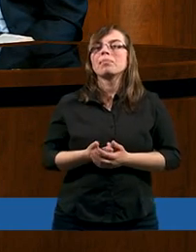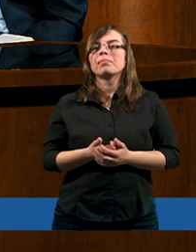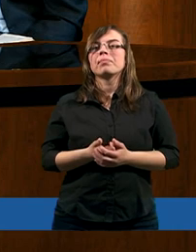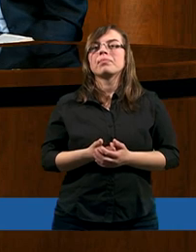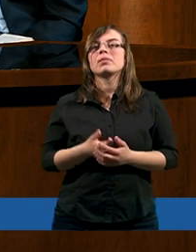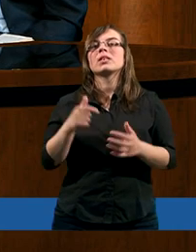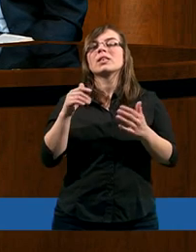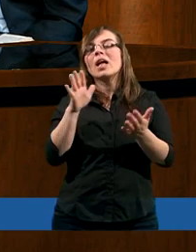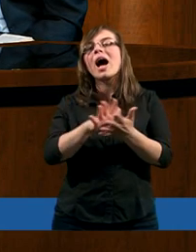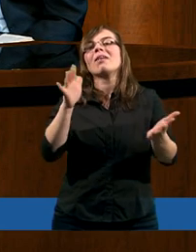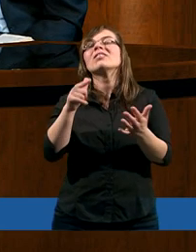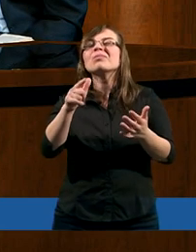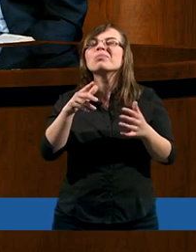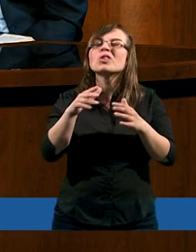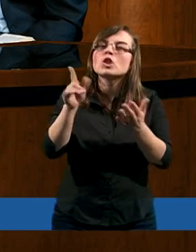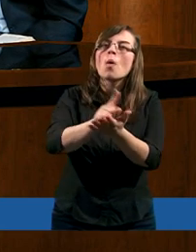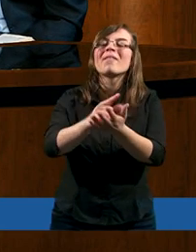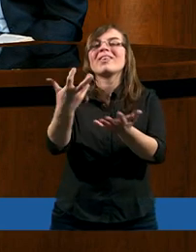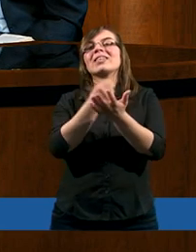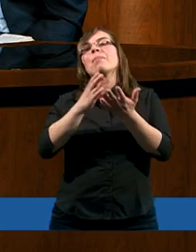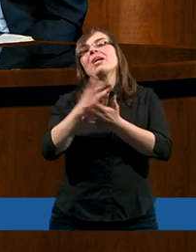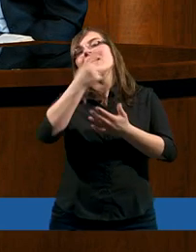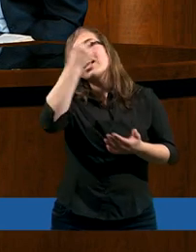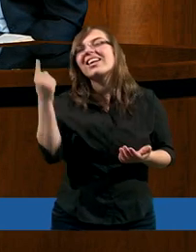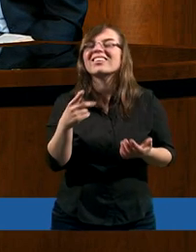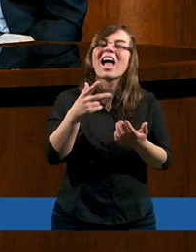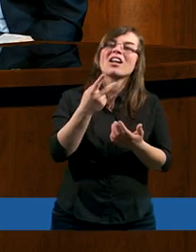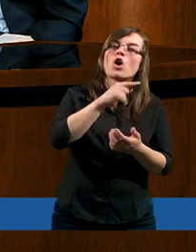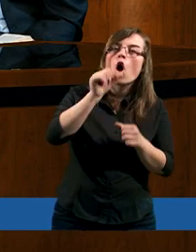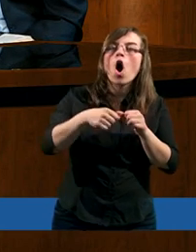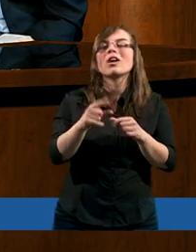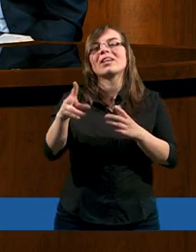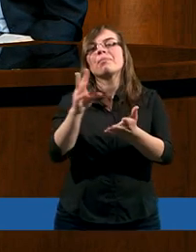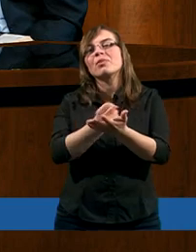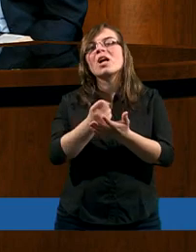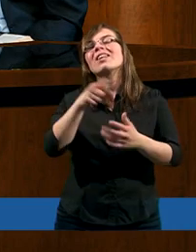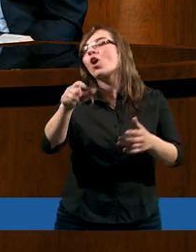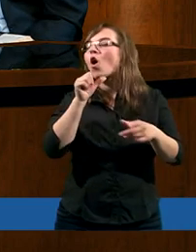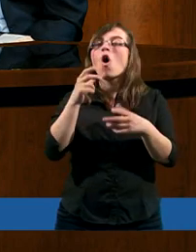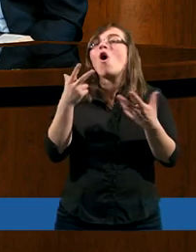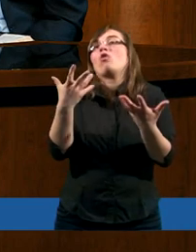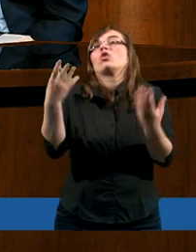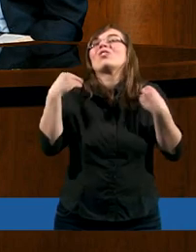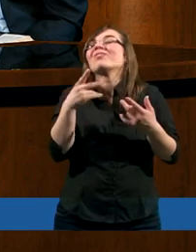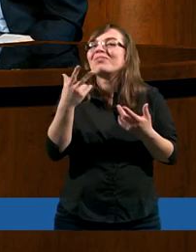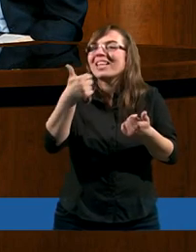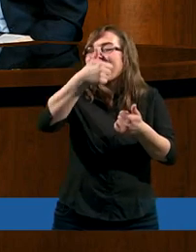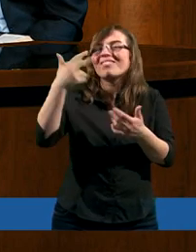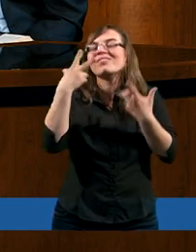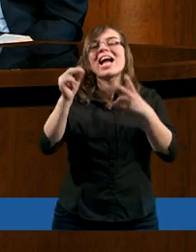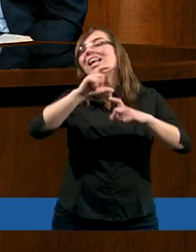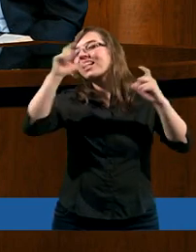bo w charakteru nie zdobywa się przez jeden dzień, przez jeden rok. To jest praca całego życia.